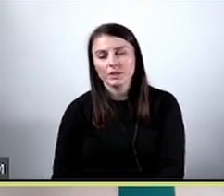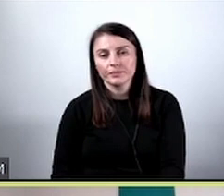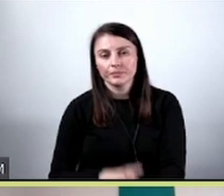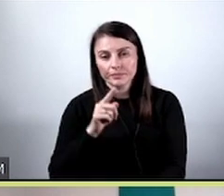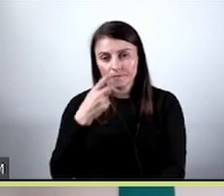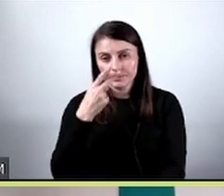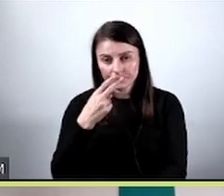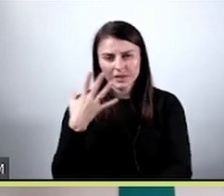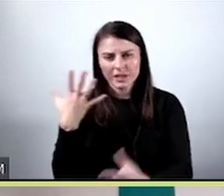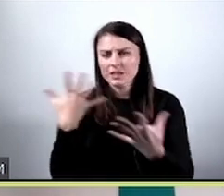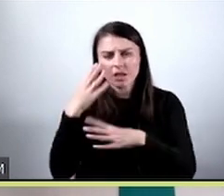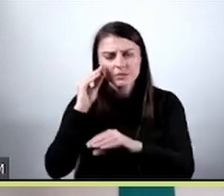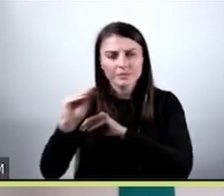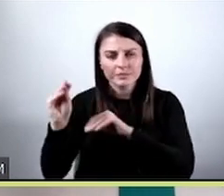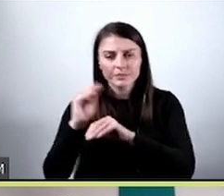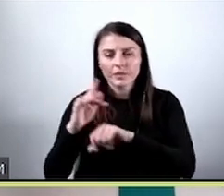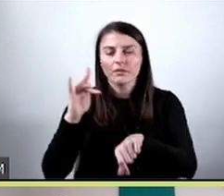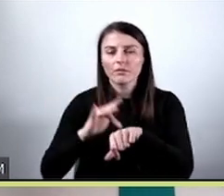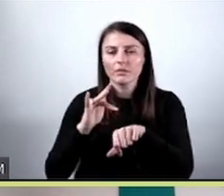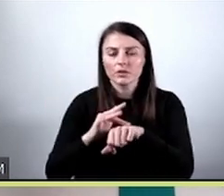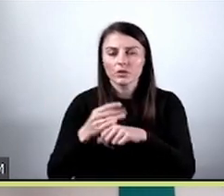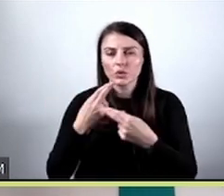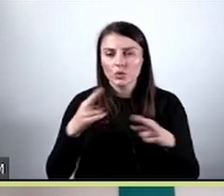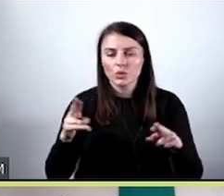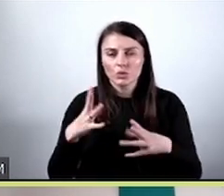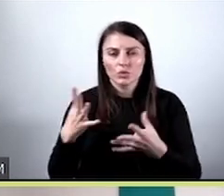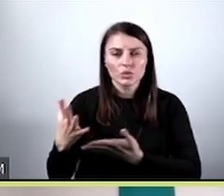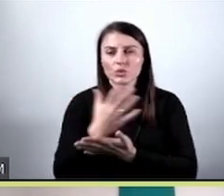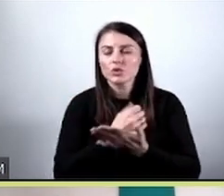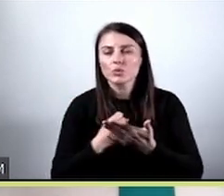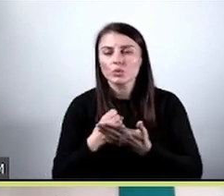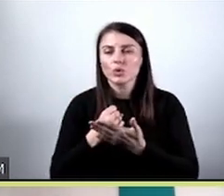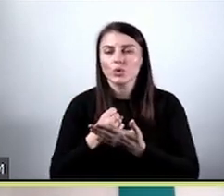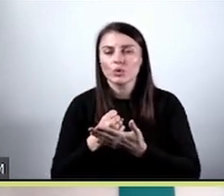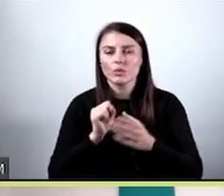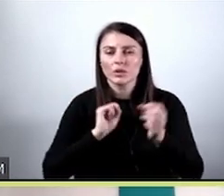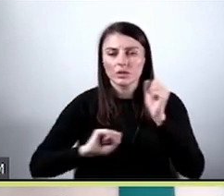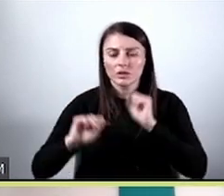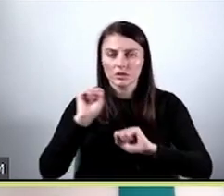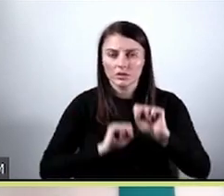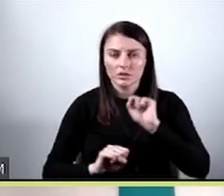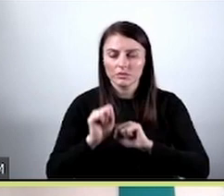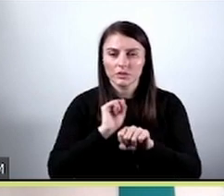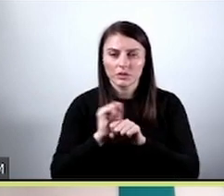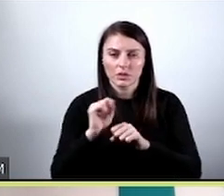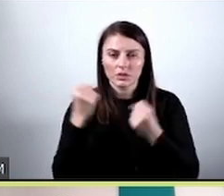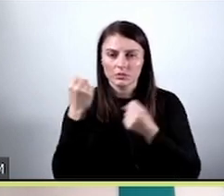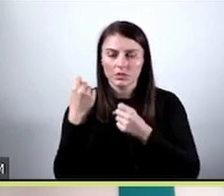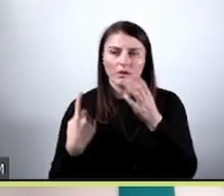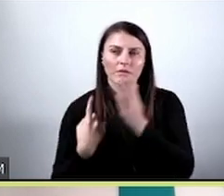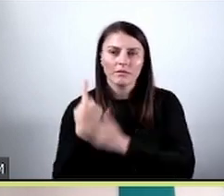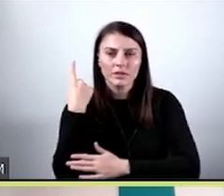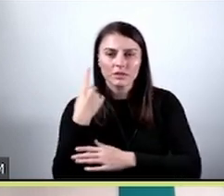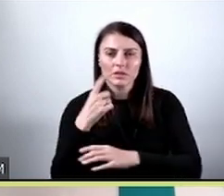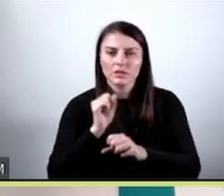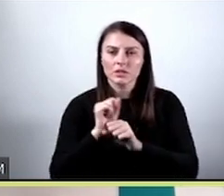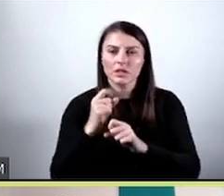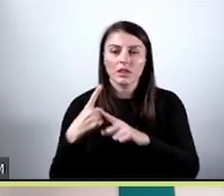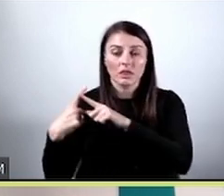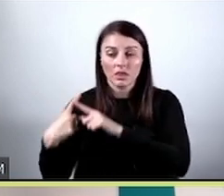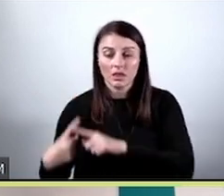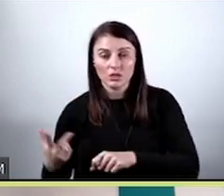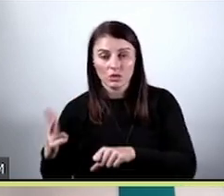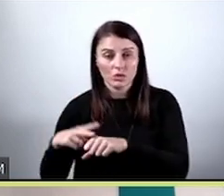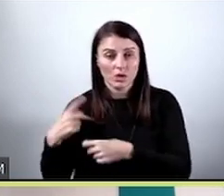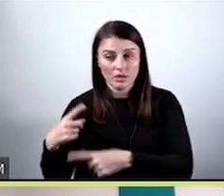przede wszystkim po tym, że wyniki, metryki na zbiorze treningowym są stosunkowo wysokie, podczas gdy metryki na zbiorze testowym, których